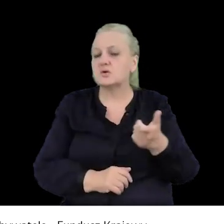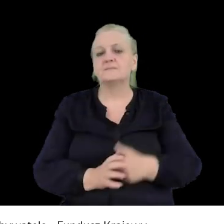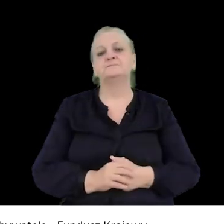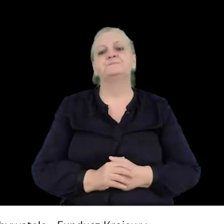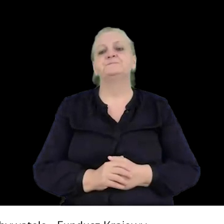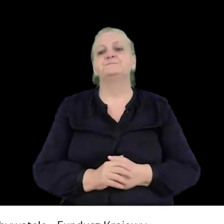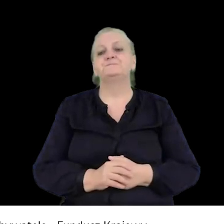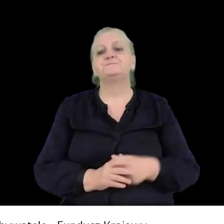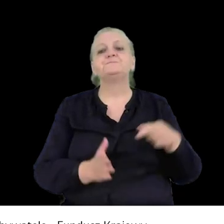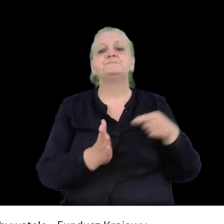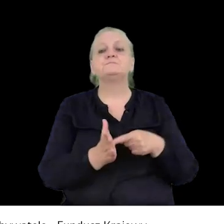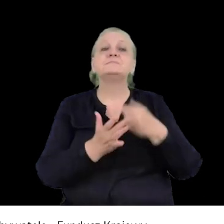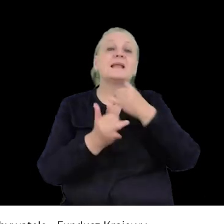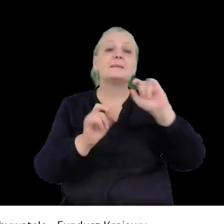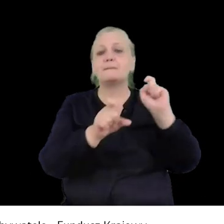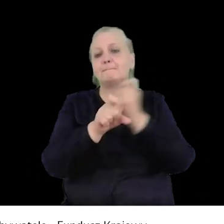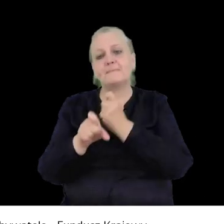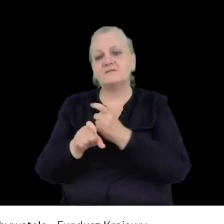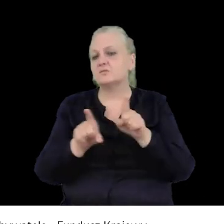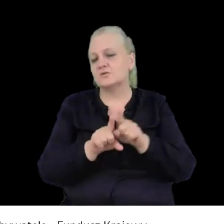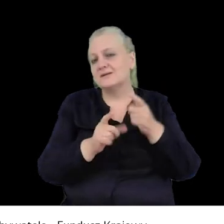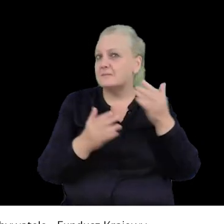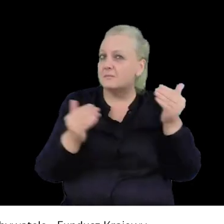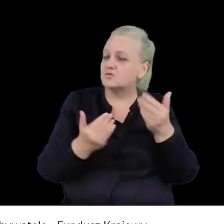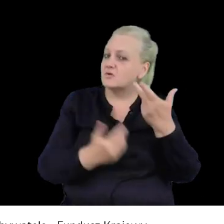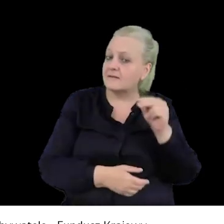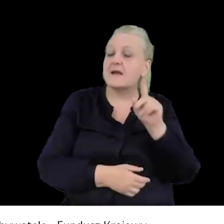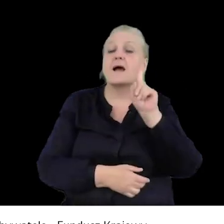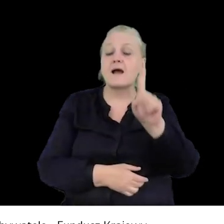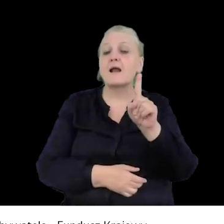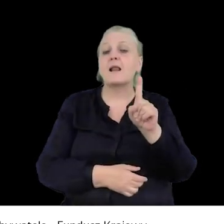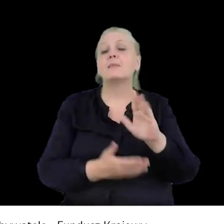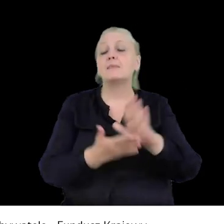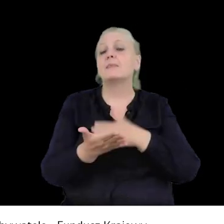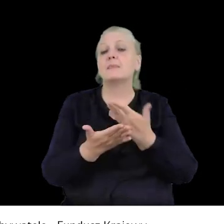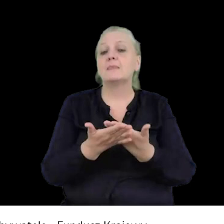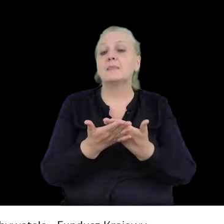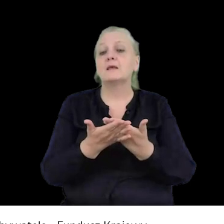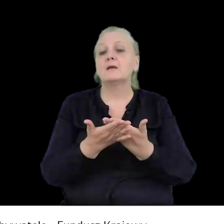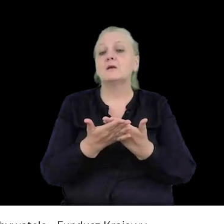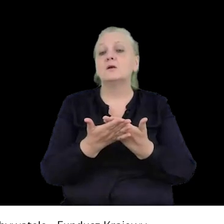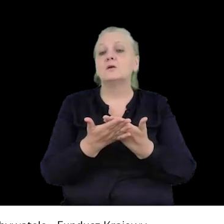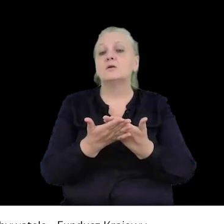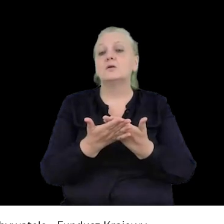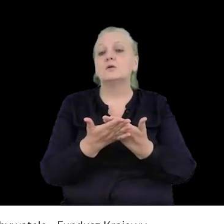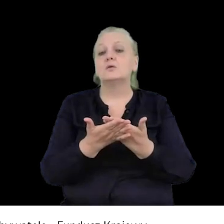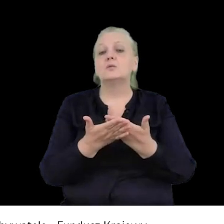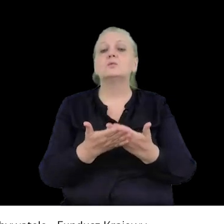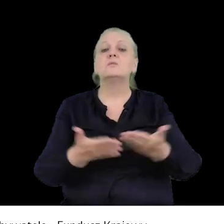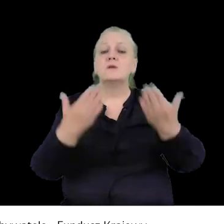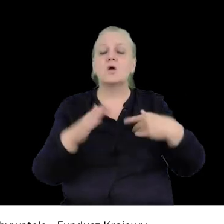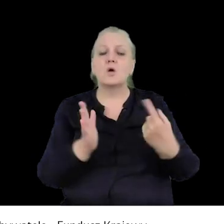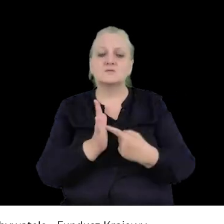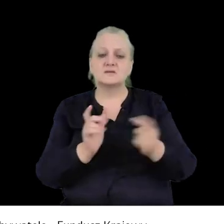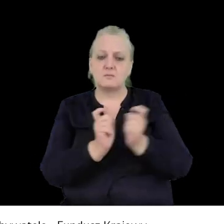niekoniecznie jest już takie w innych państwach. I na przykład w, tutaj jest trochę się odnosz tego ostatniego punktu, czyli,